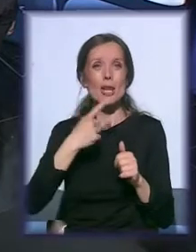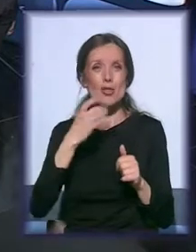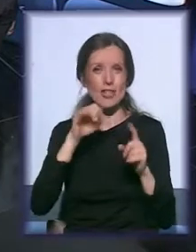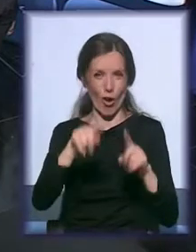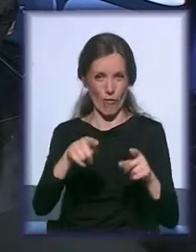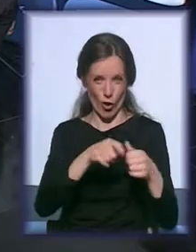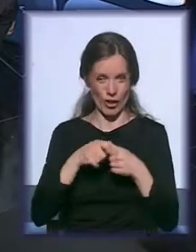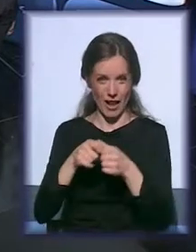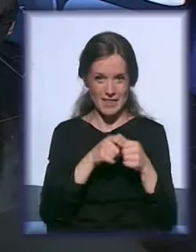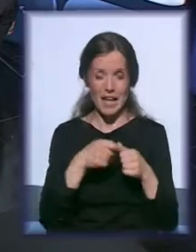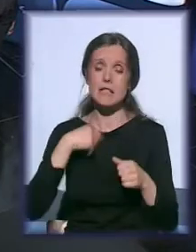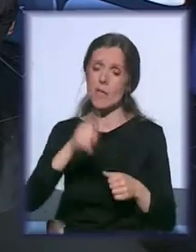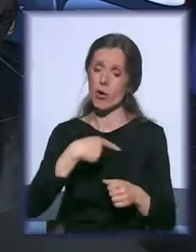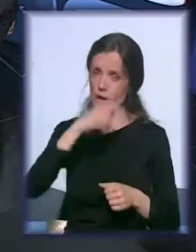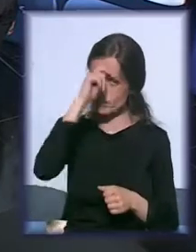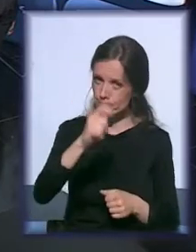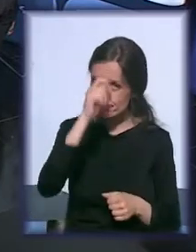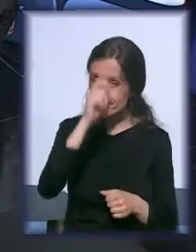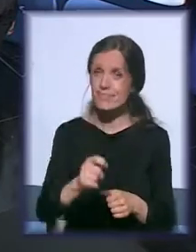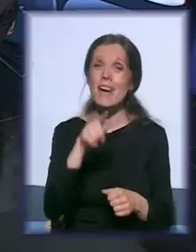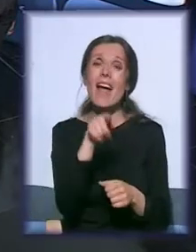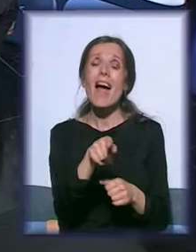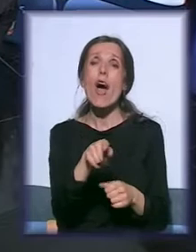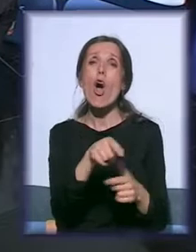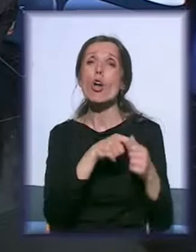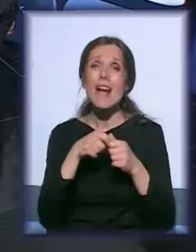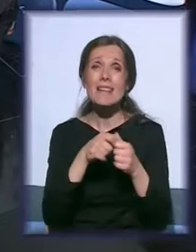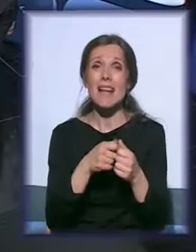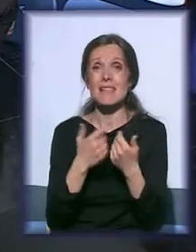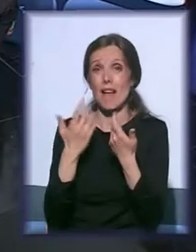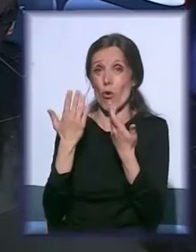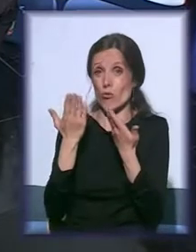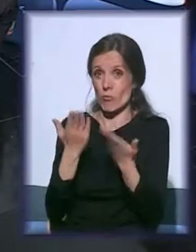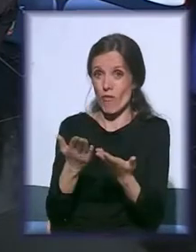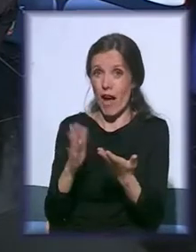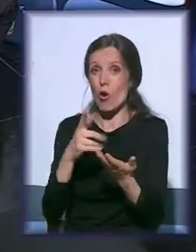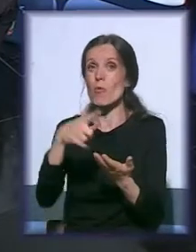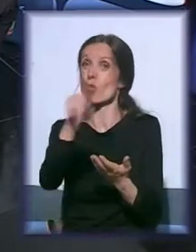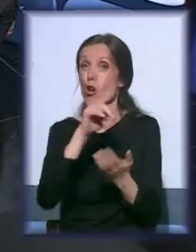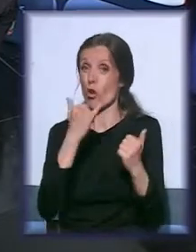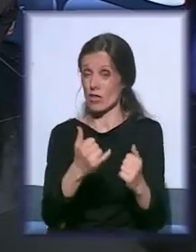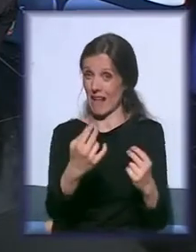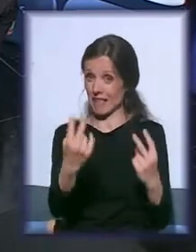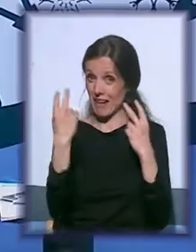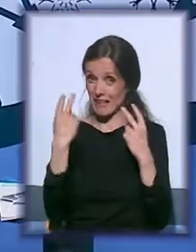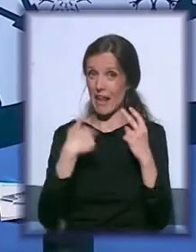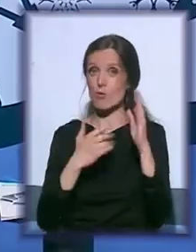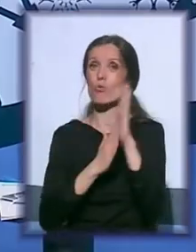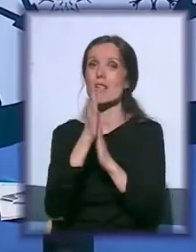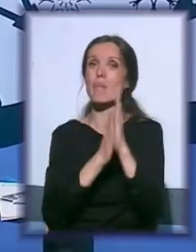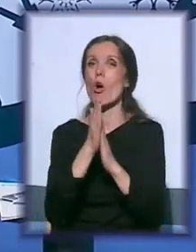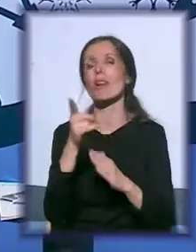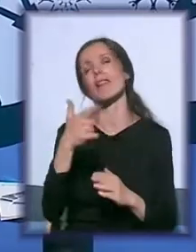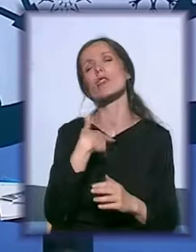ja moram da pohvalim organizacije koje su ovako. Možda će za one koje sada prate, ja ću zamoliti našeg